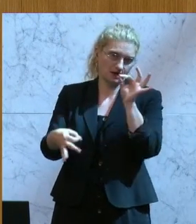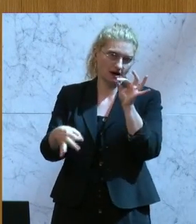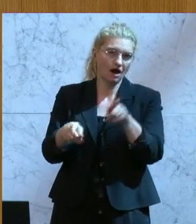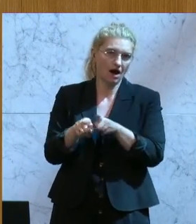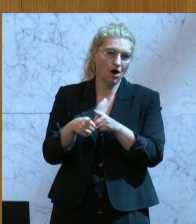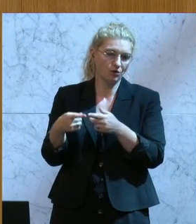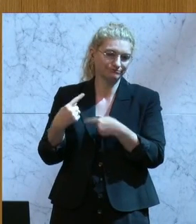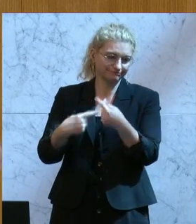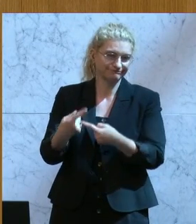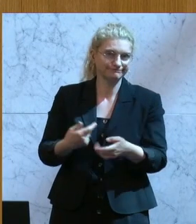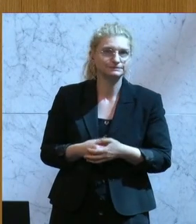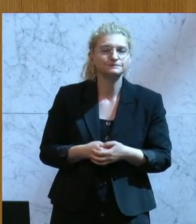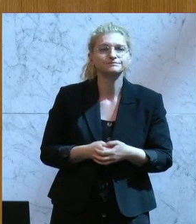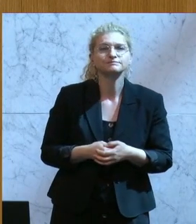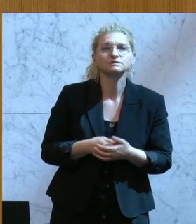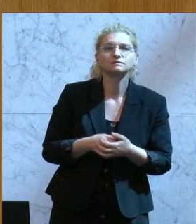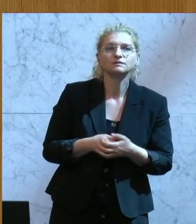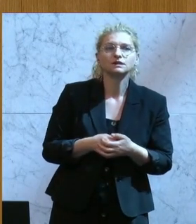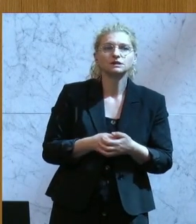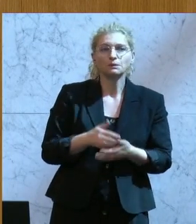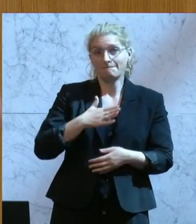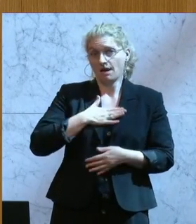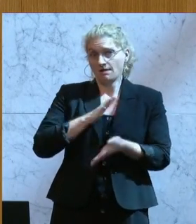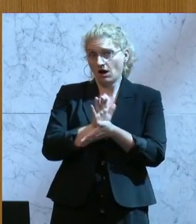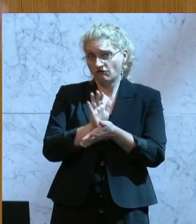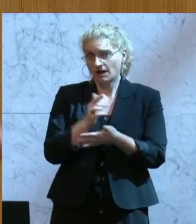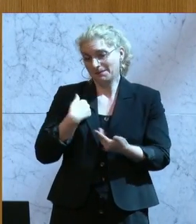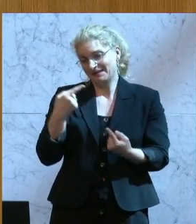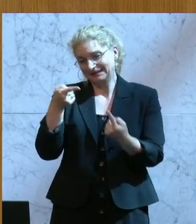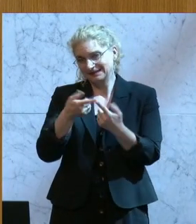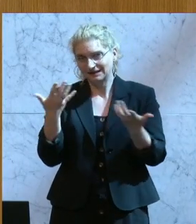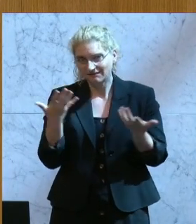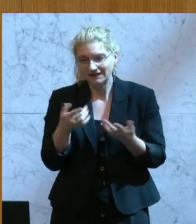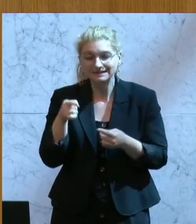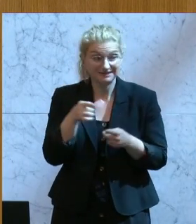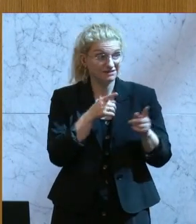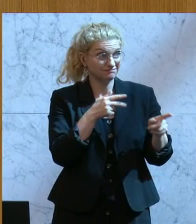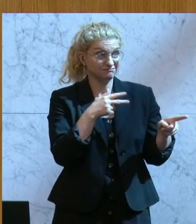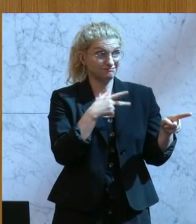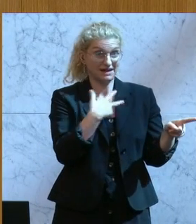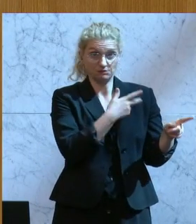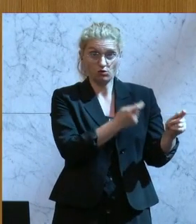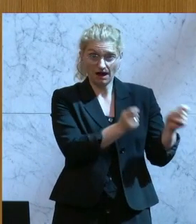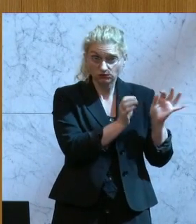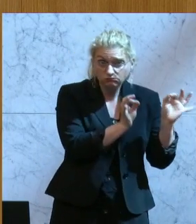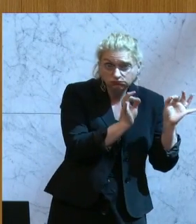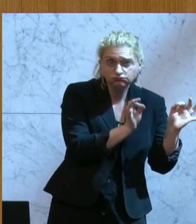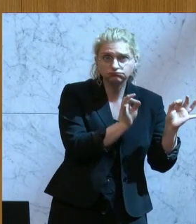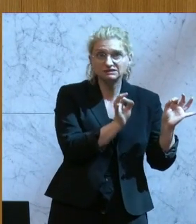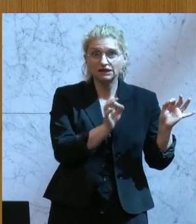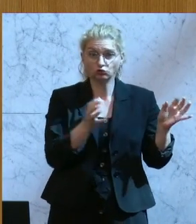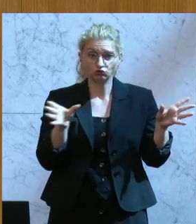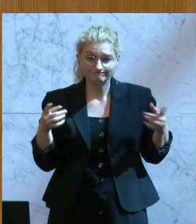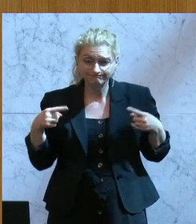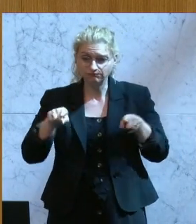auszuarbeiten. Und meine Aufgabe oder mein Ansinnen war es dann auch, diesen guten Antrag der SPÖ gemeinsam mit diesen Erhebungen